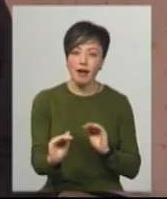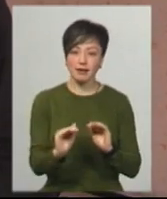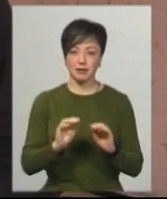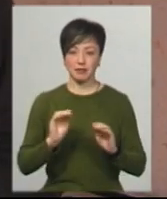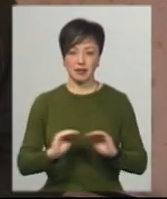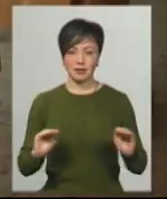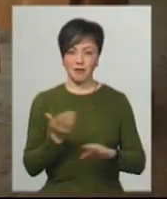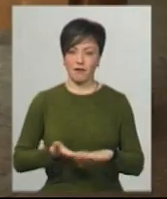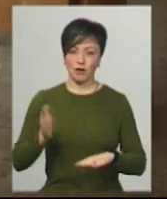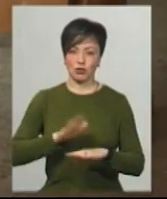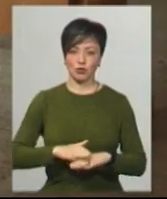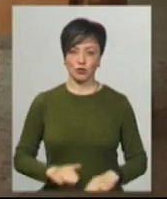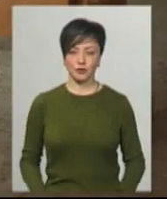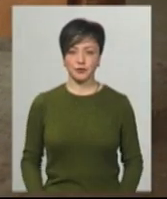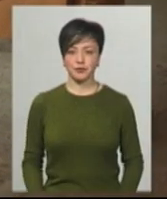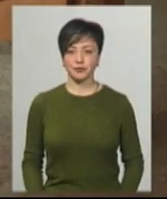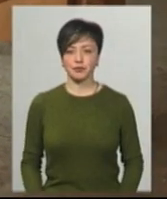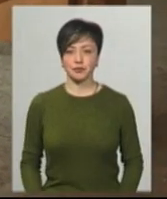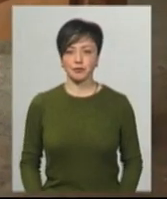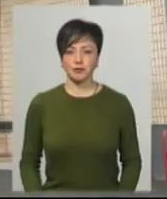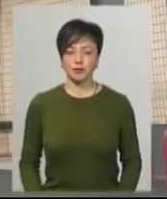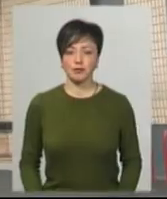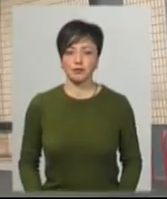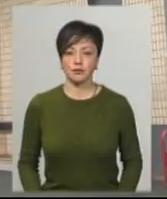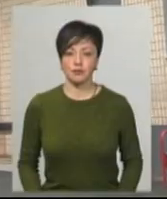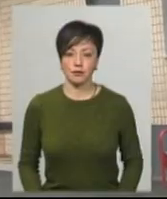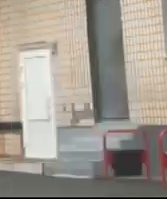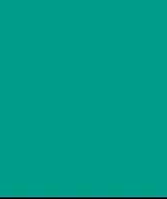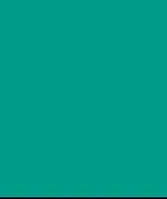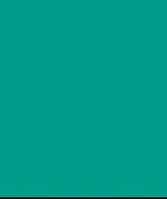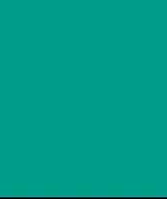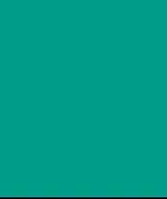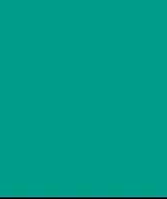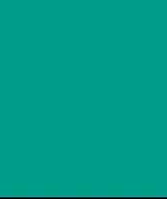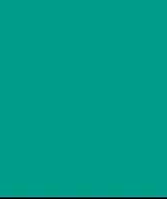дітям дуже важко. Анастасія Збродова, Іван Мовчан. Новини на Суспільному. Хмельницький.